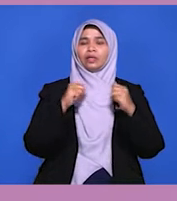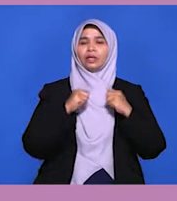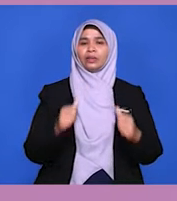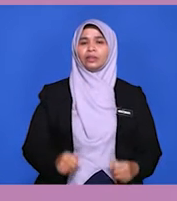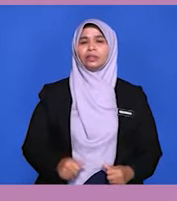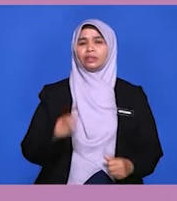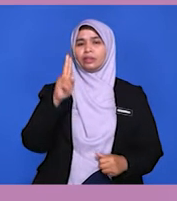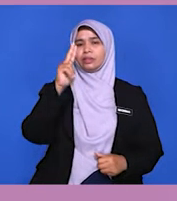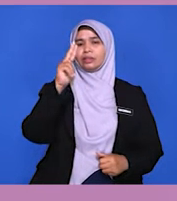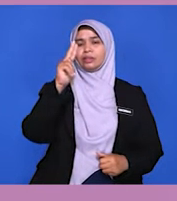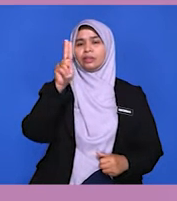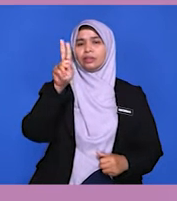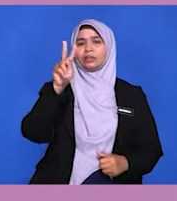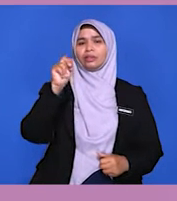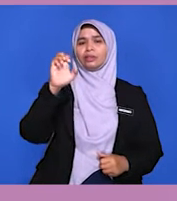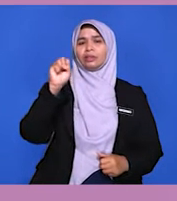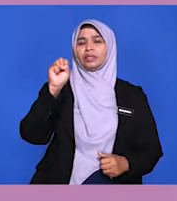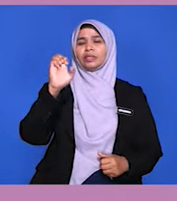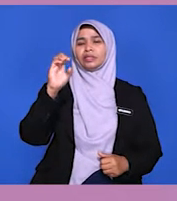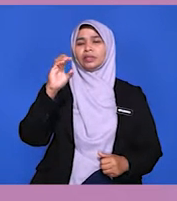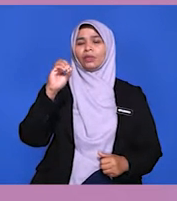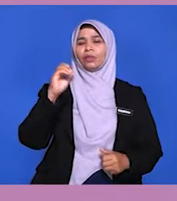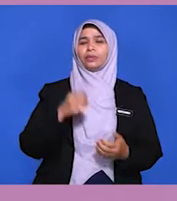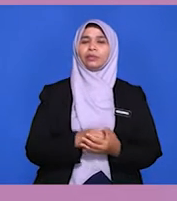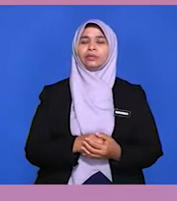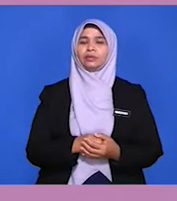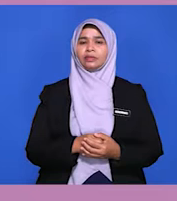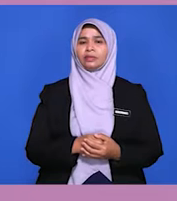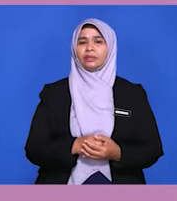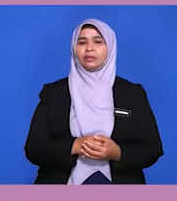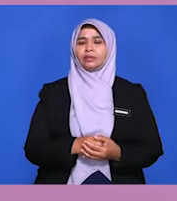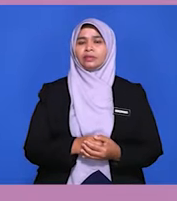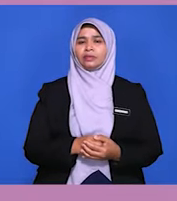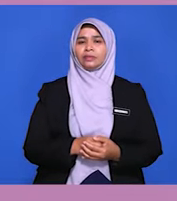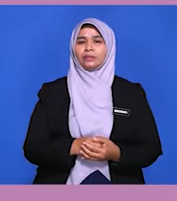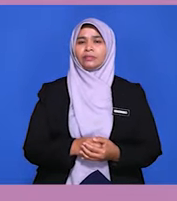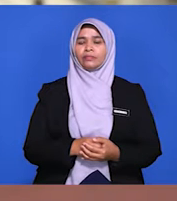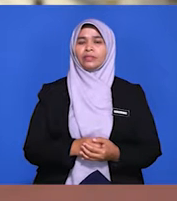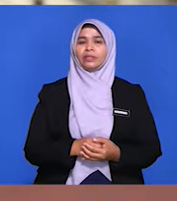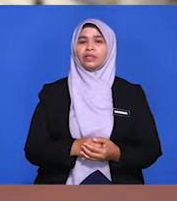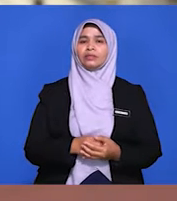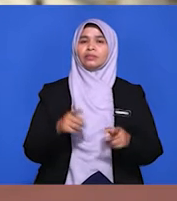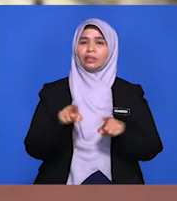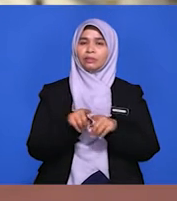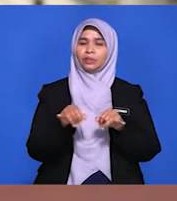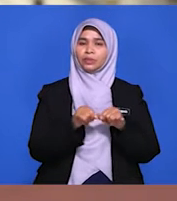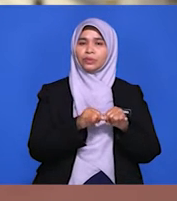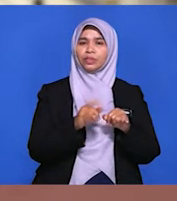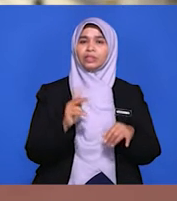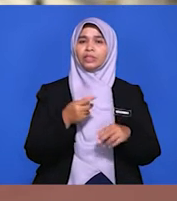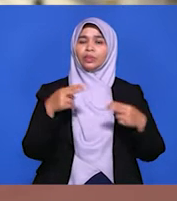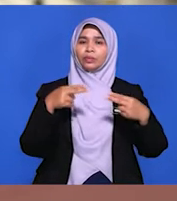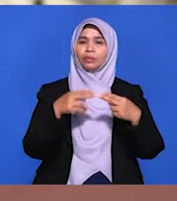dan membolehkan bantuan dalam bidang pendidikan dapat dilaksanakan ke negara kita. Demikian juga,